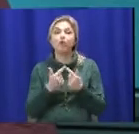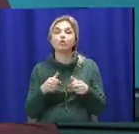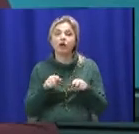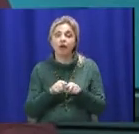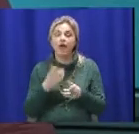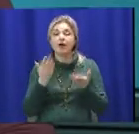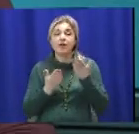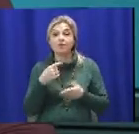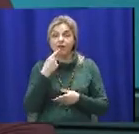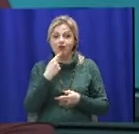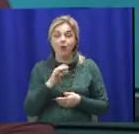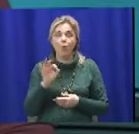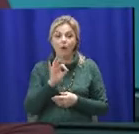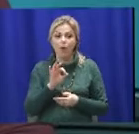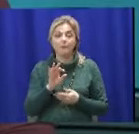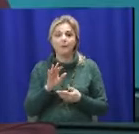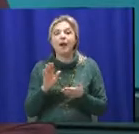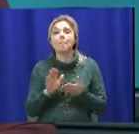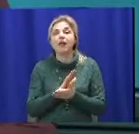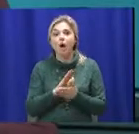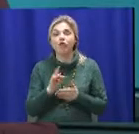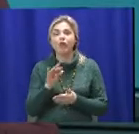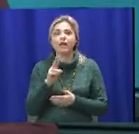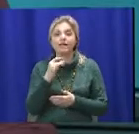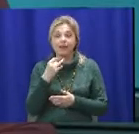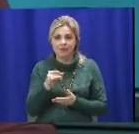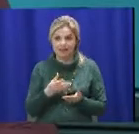сьогодні